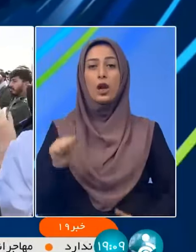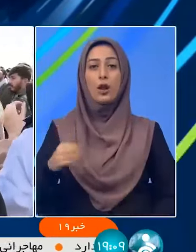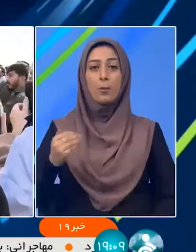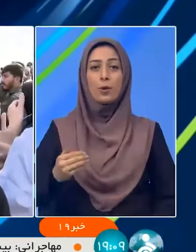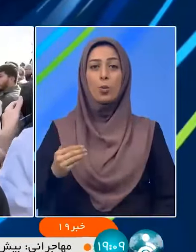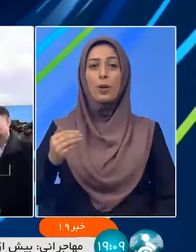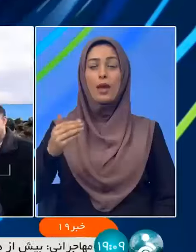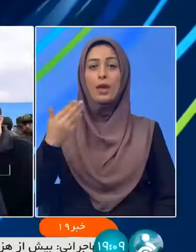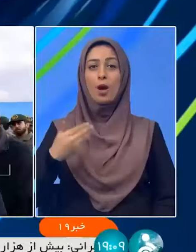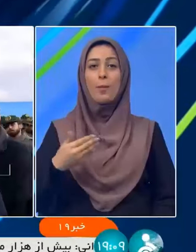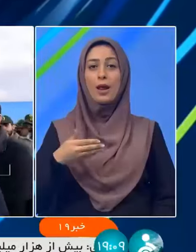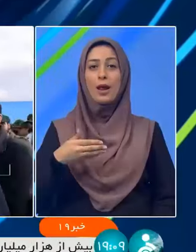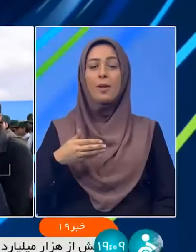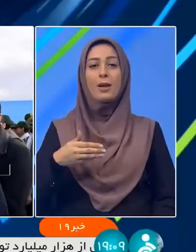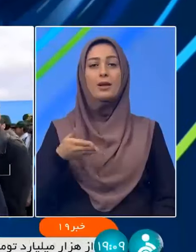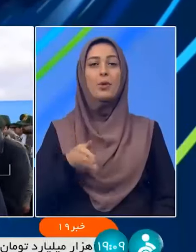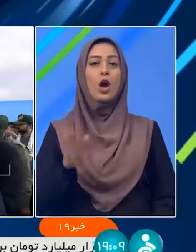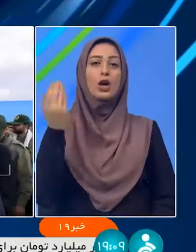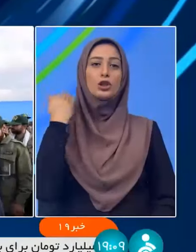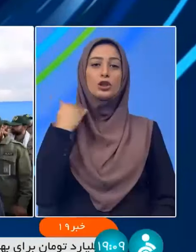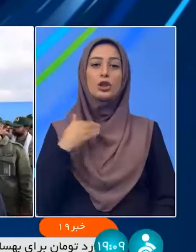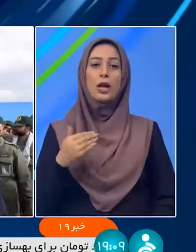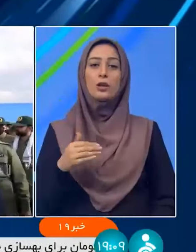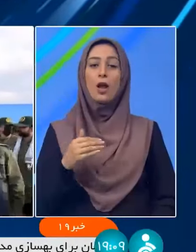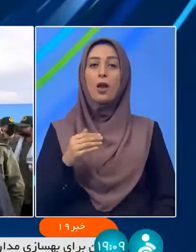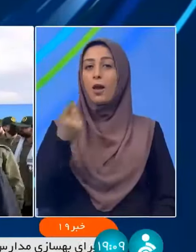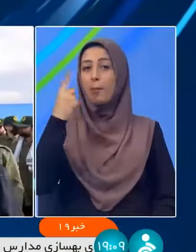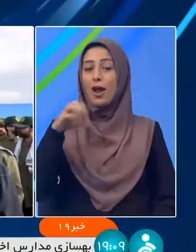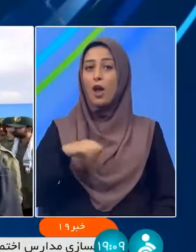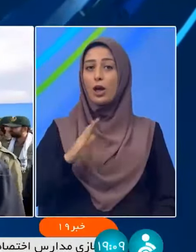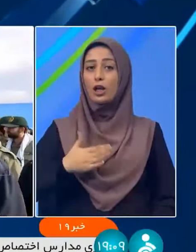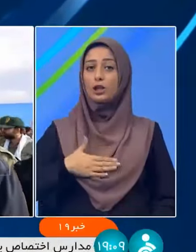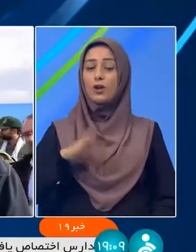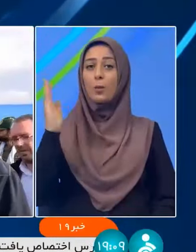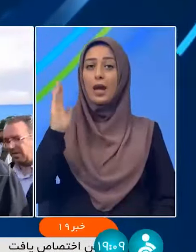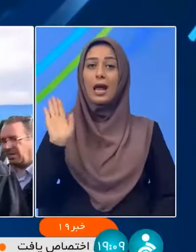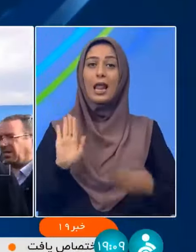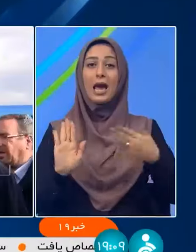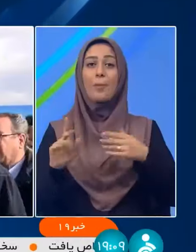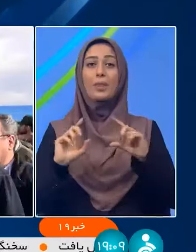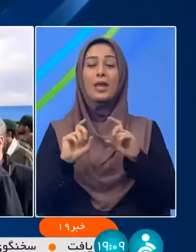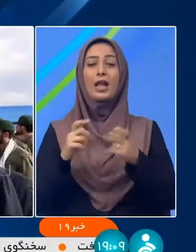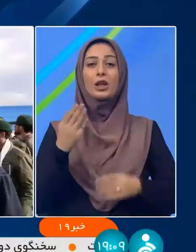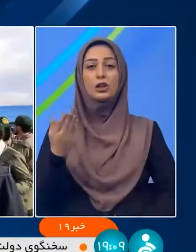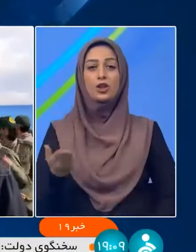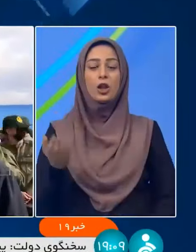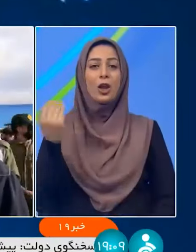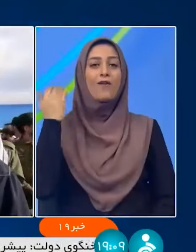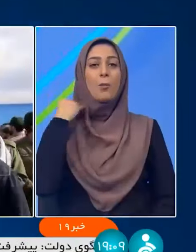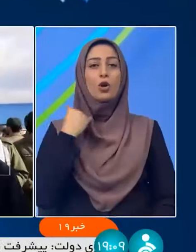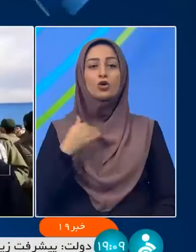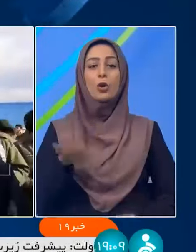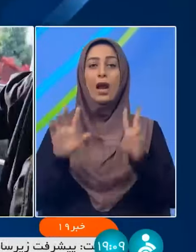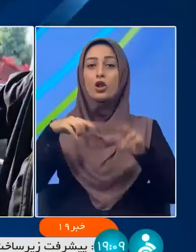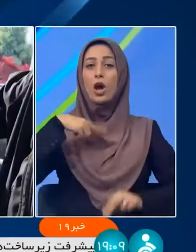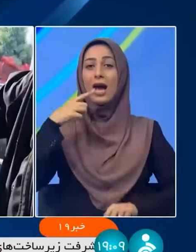این شهده عزیز باشید امروز این امنیتی که به چشورمون حاکمه زیر سایه خون شهده هشت سال دفاع